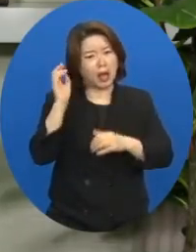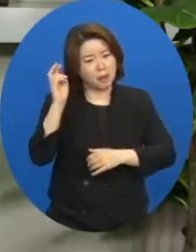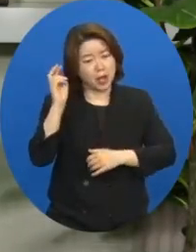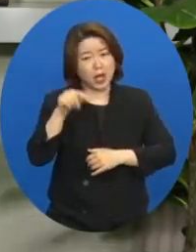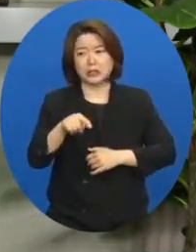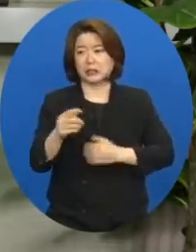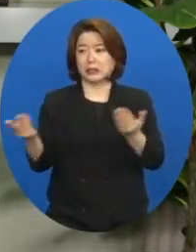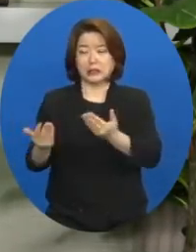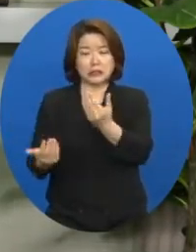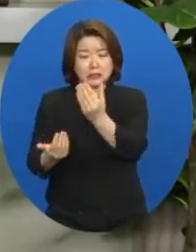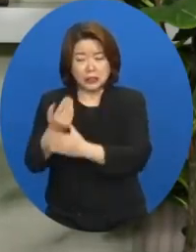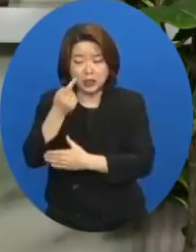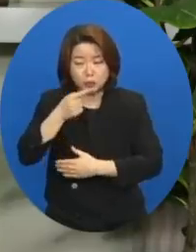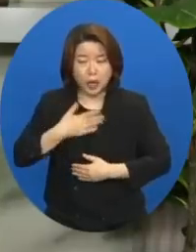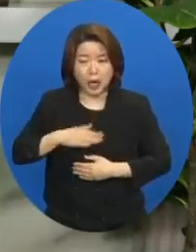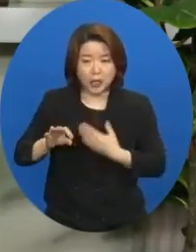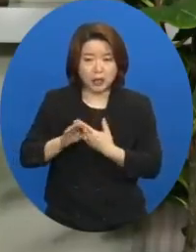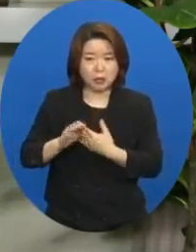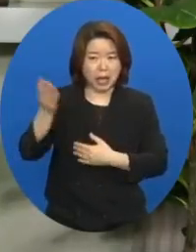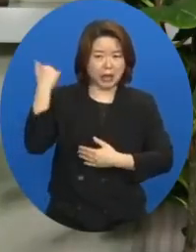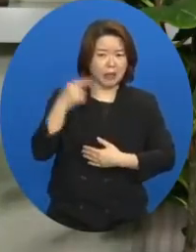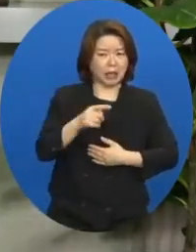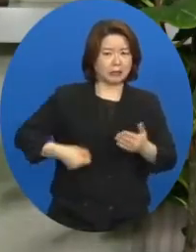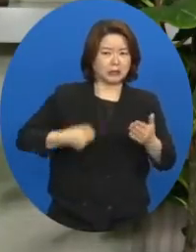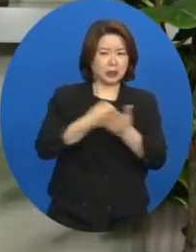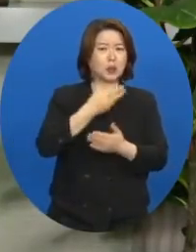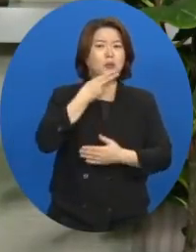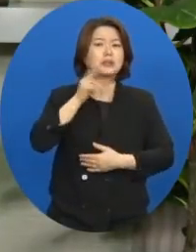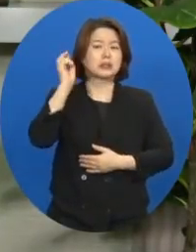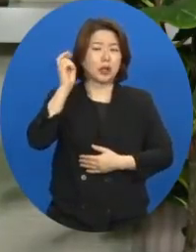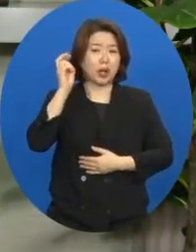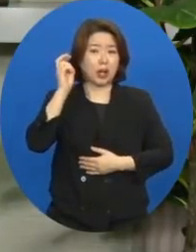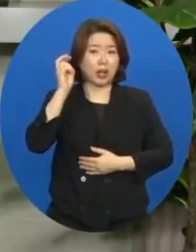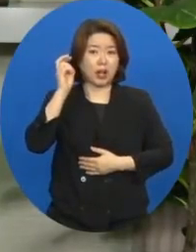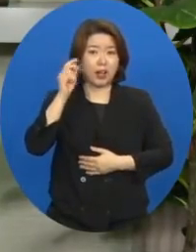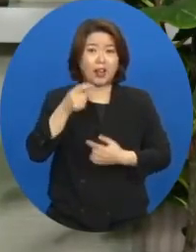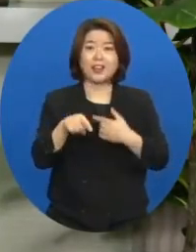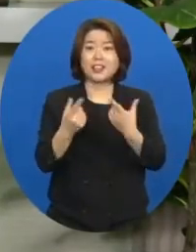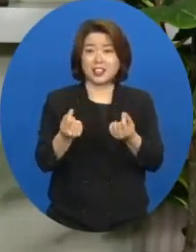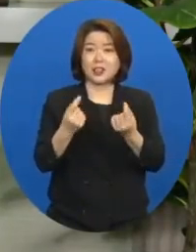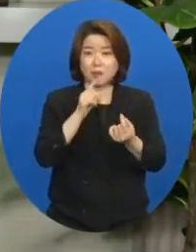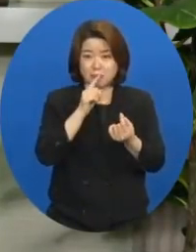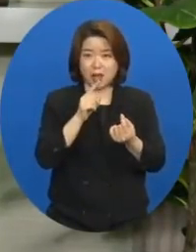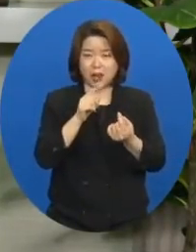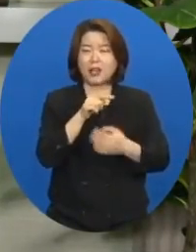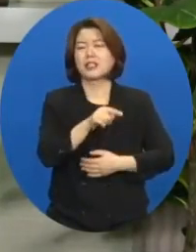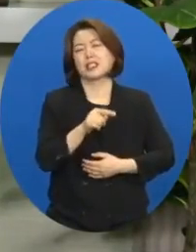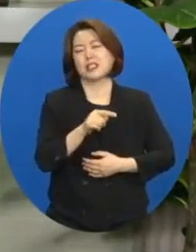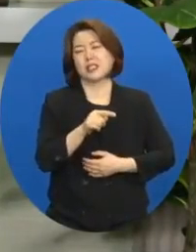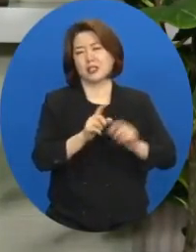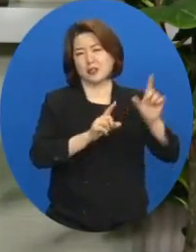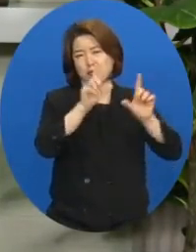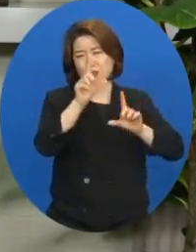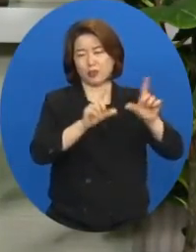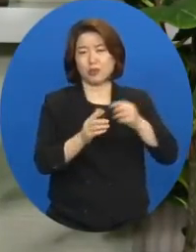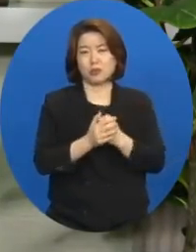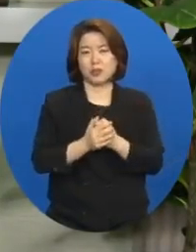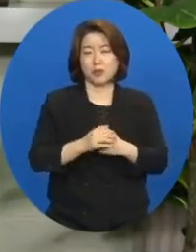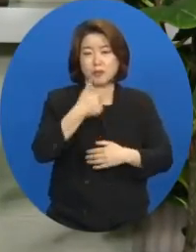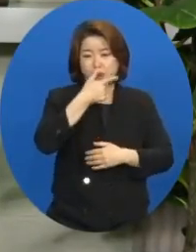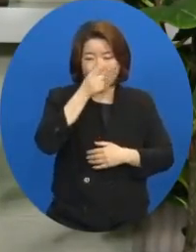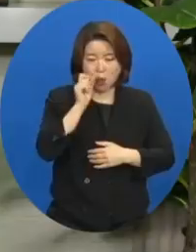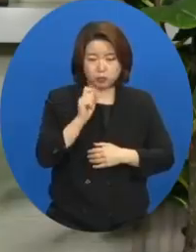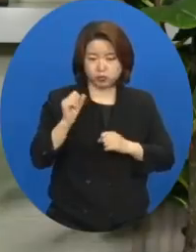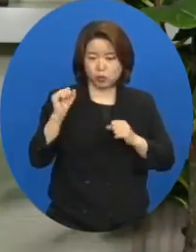벌어질 줄 알았으면 저는 절대로 그렇게 결정하지 않았을 겁니다. 바로 그것이 부족한